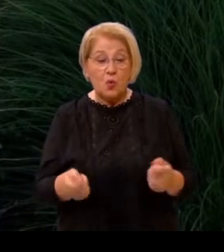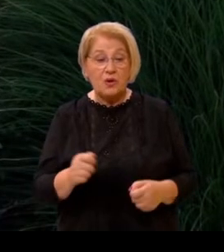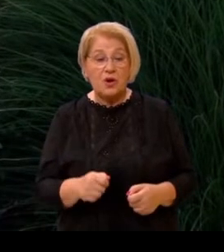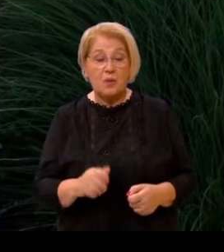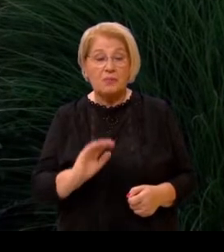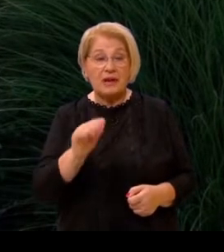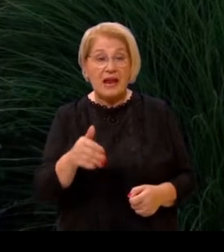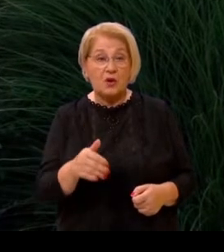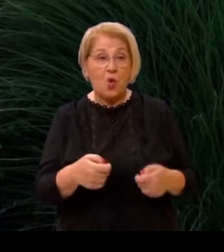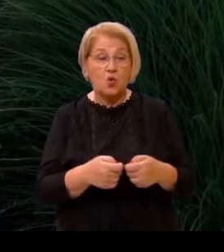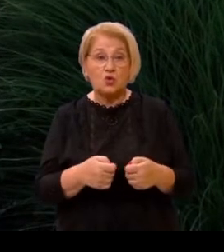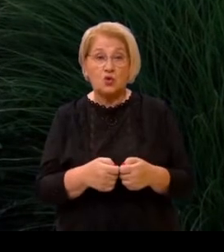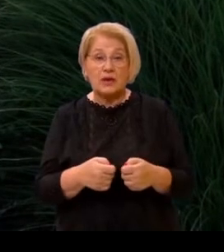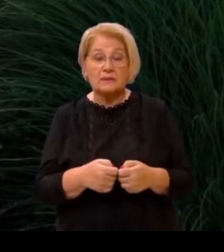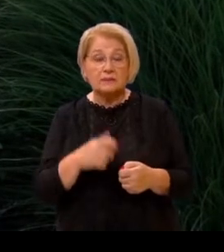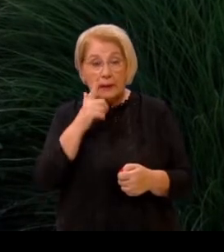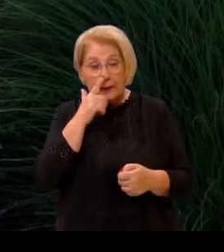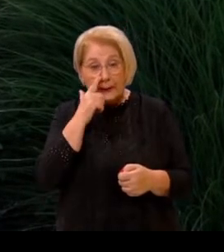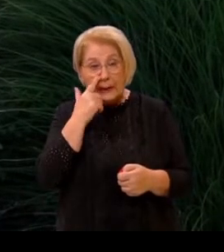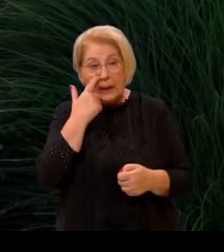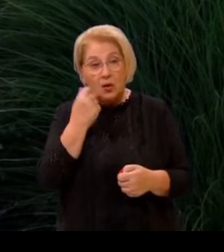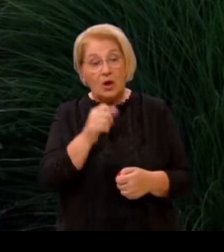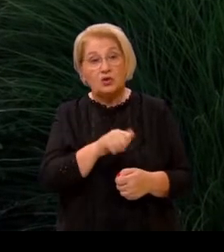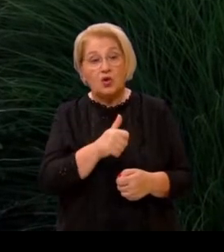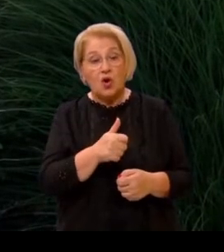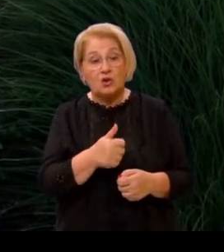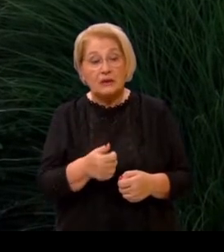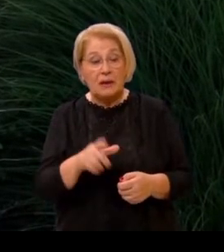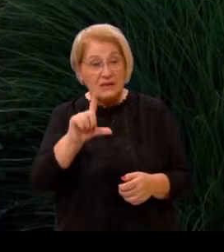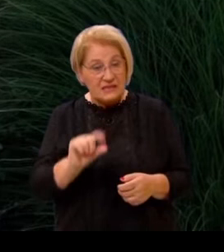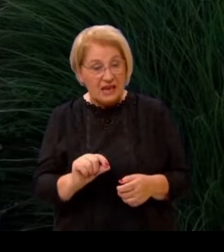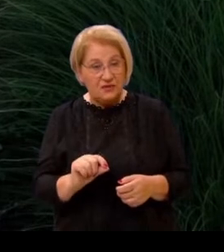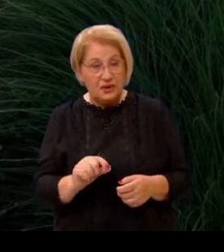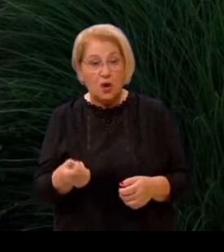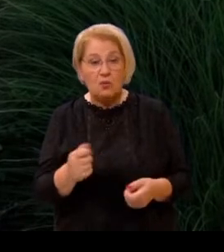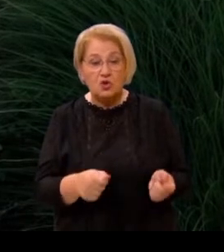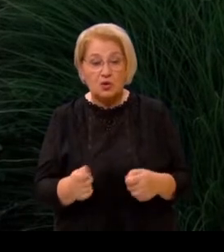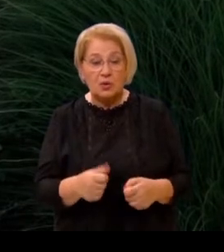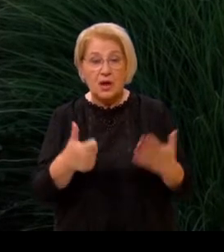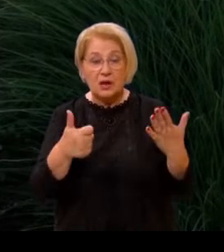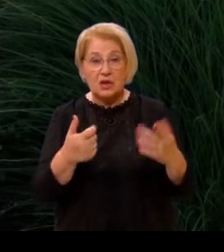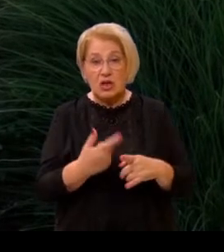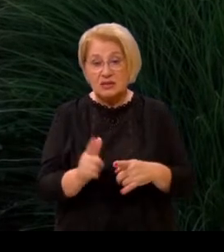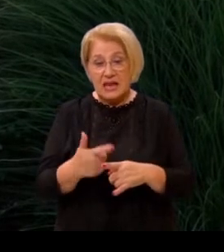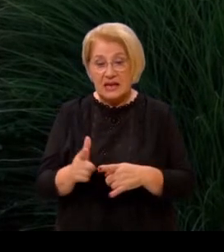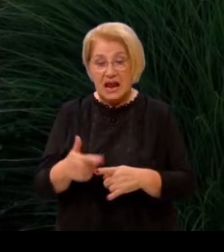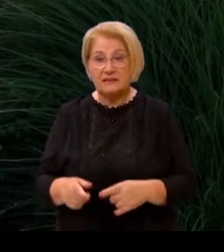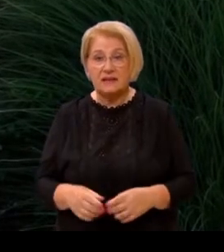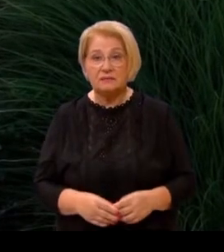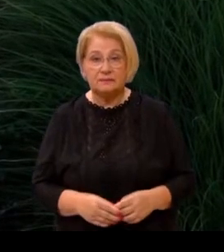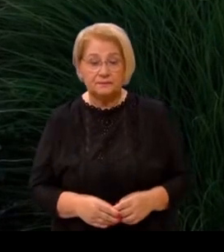penzića udruge koja već to godinama nabavlja za svoje članove. Na šest rata, tako da sam